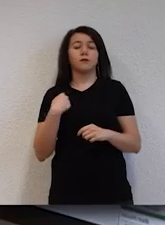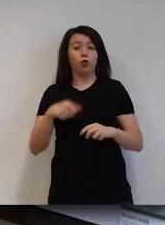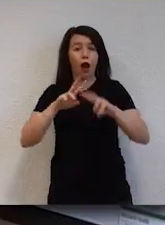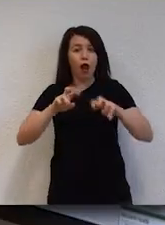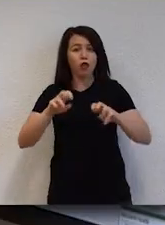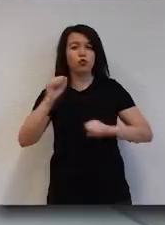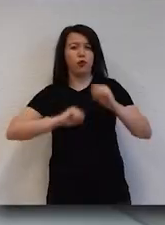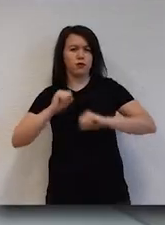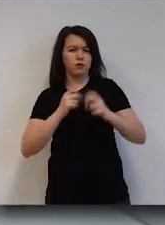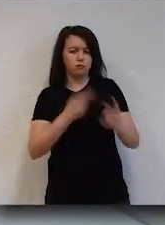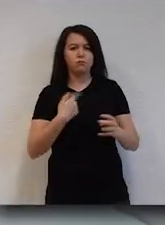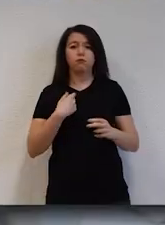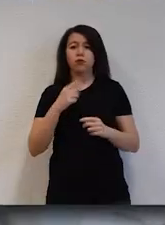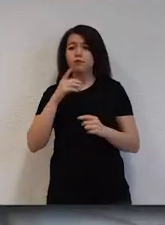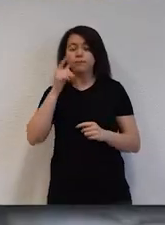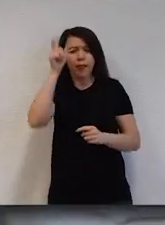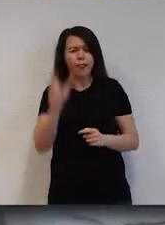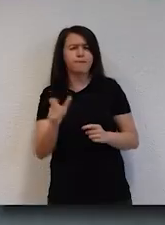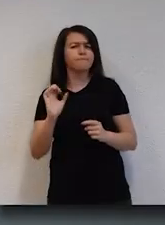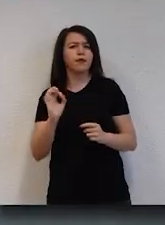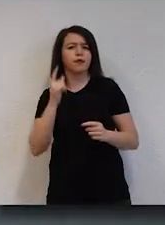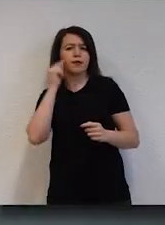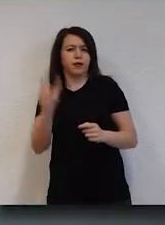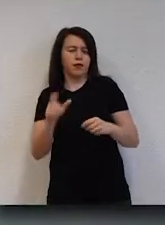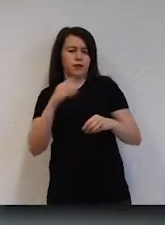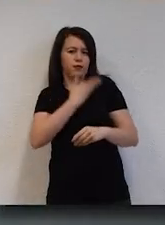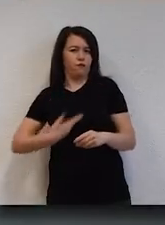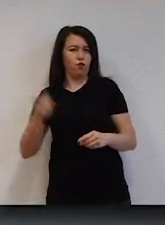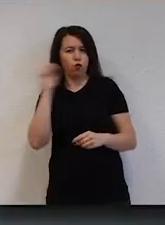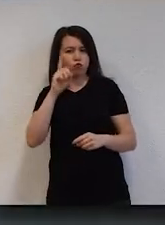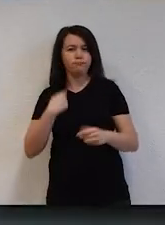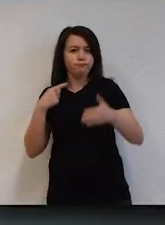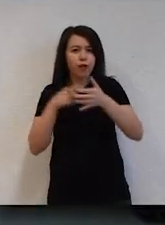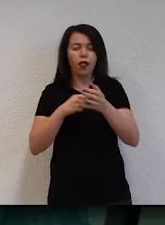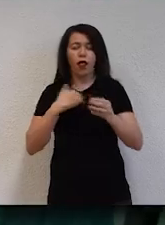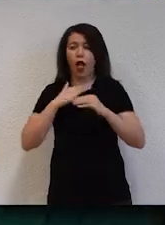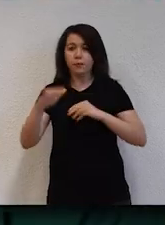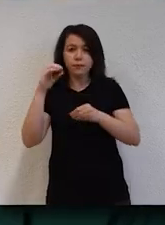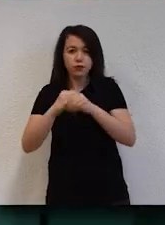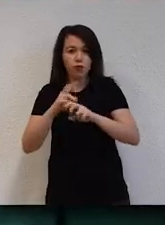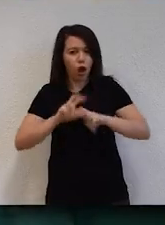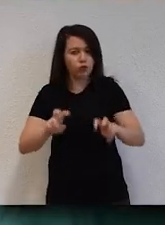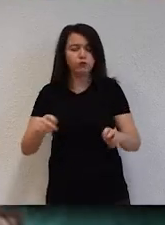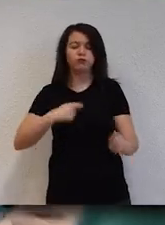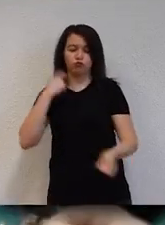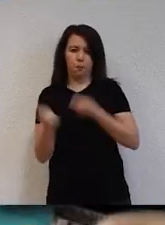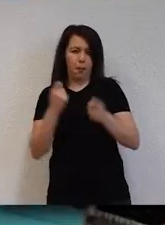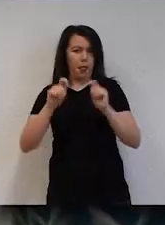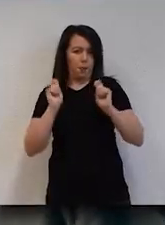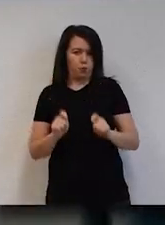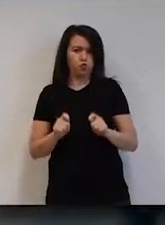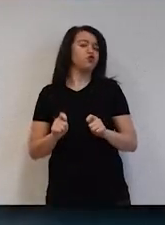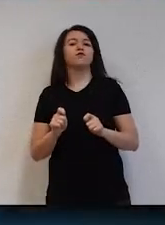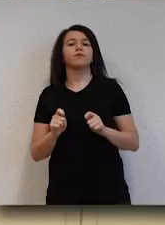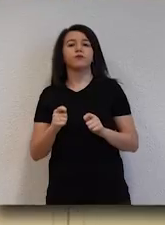Biz bir araştırma üniversitesiyiz. Çünkü en başta insanı seviyoruz. Hepimiz için araştırıyoruz, çaba